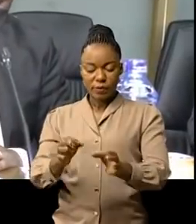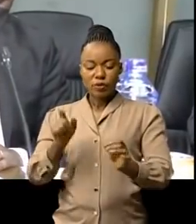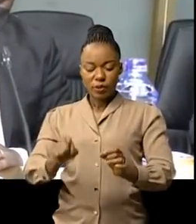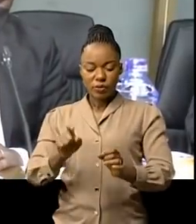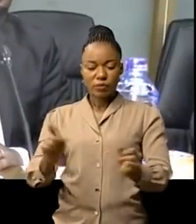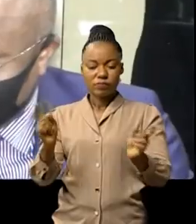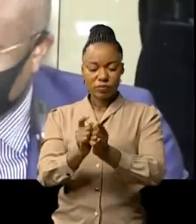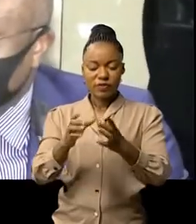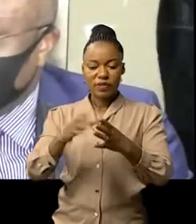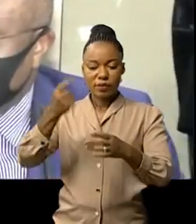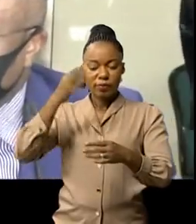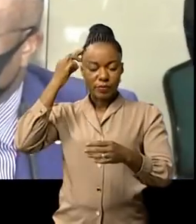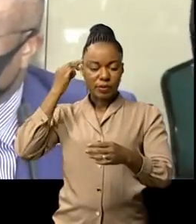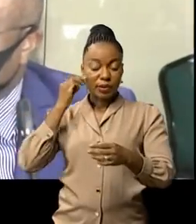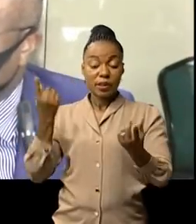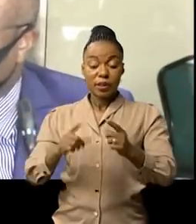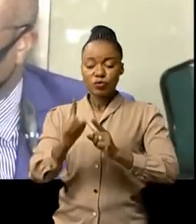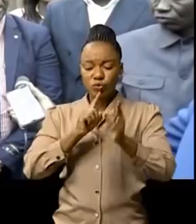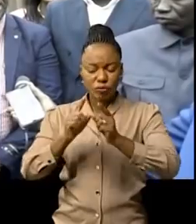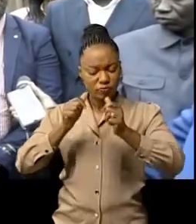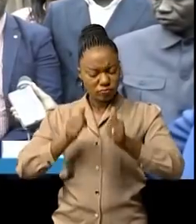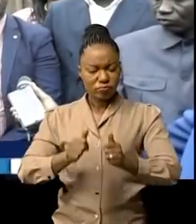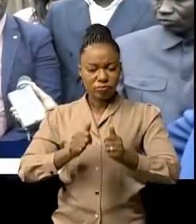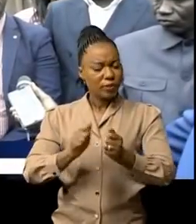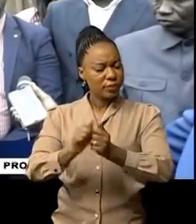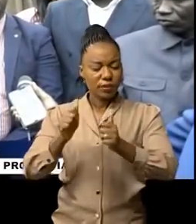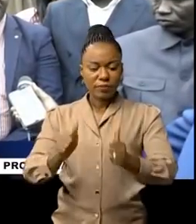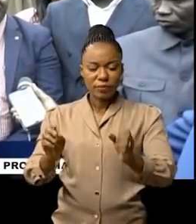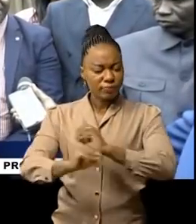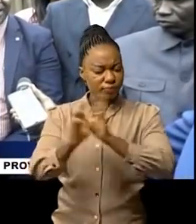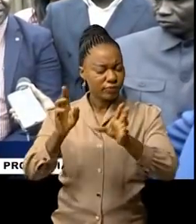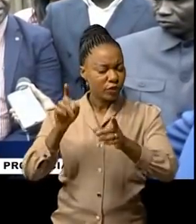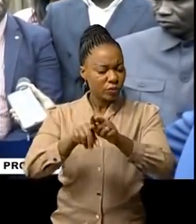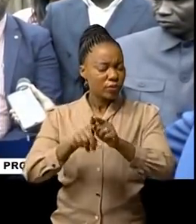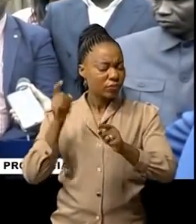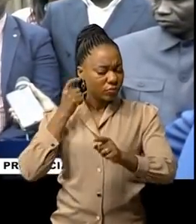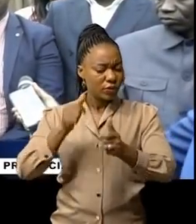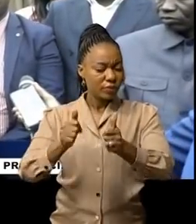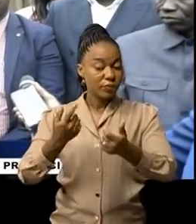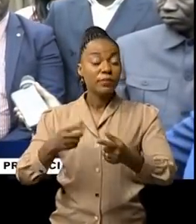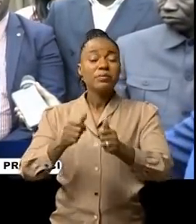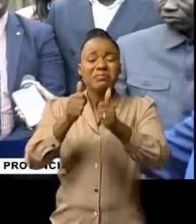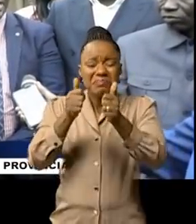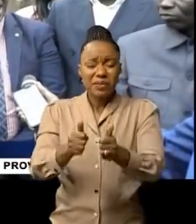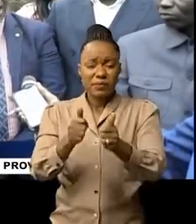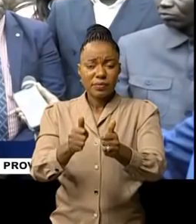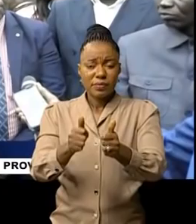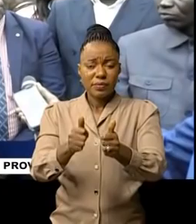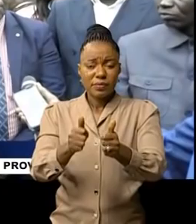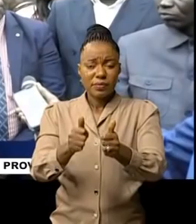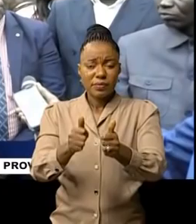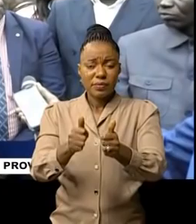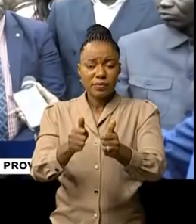engage le gouvernement. À notre causerie, tout s'est bien passé. Il a été d'une oreille très, très attentive, au cri d'alarme.